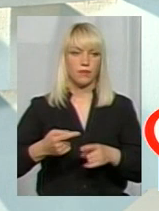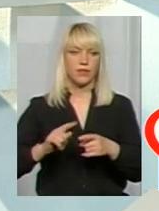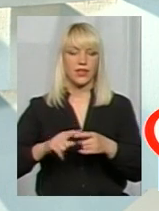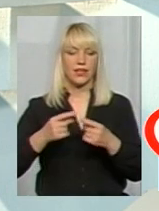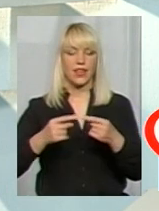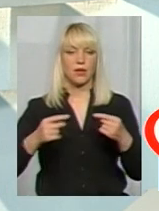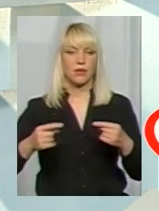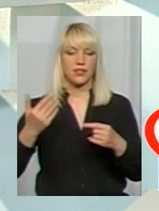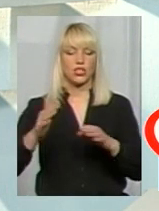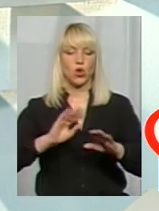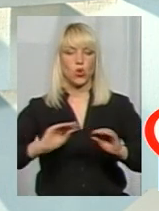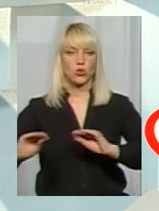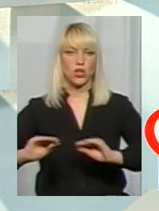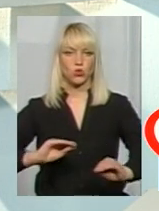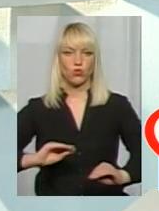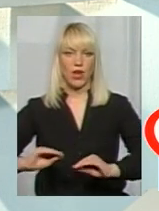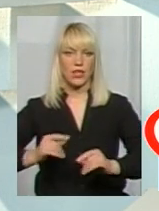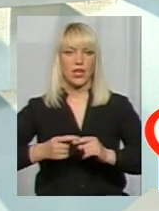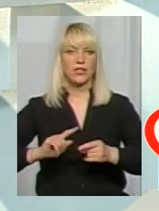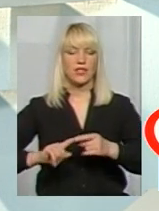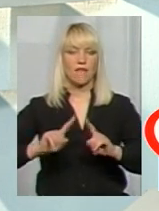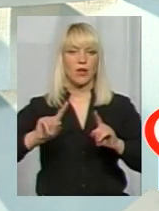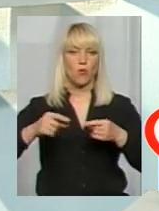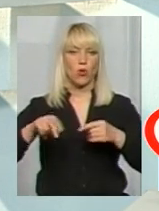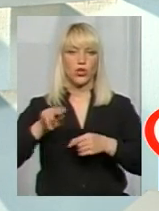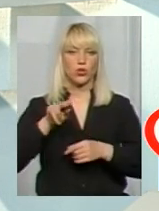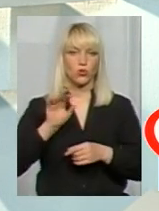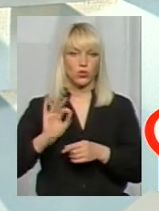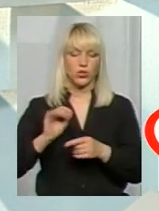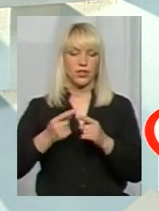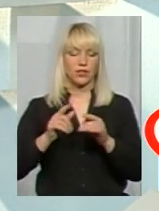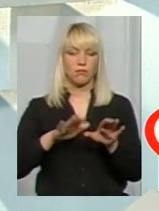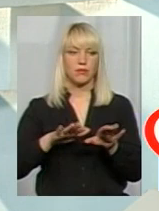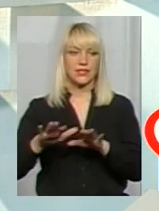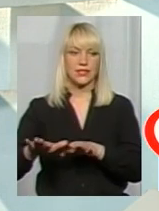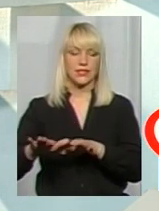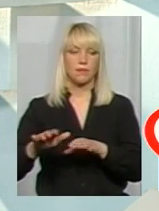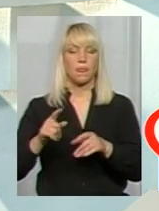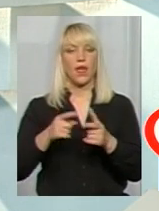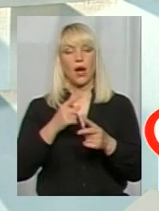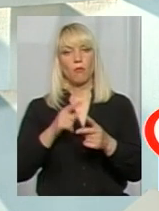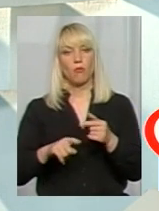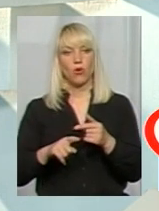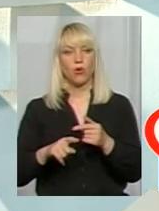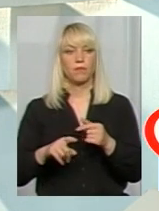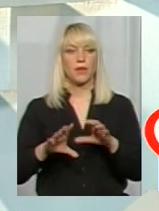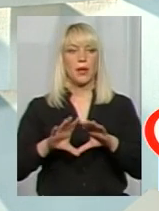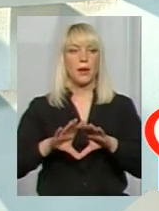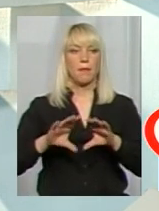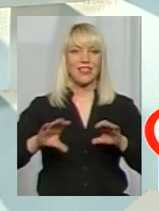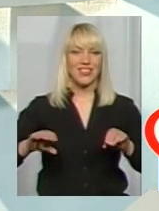наметів і їх розташування, це вимоги до тих місць або матрасів,